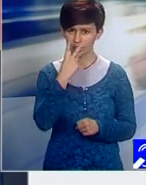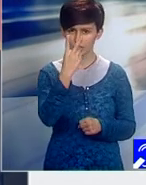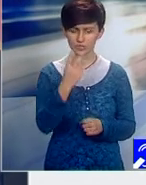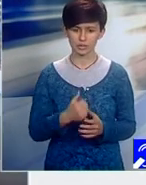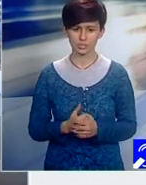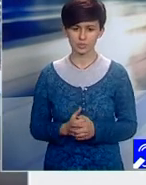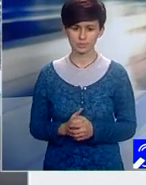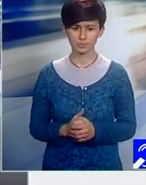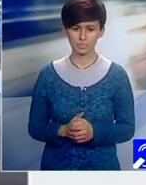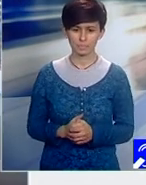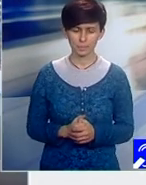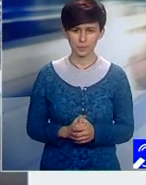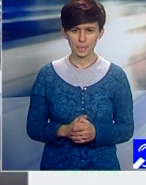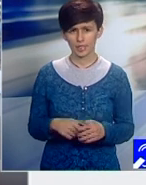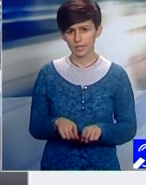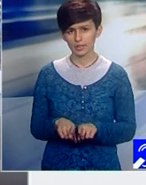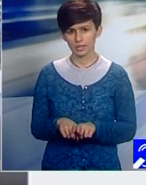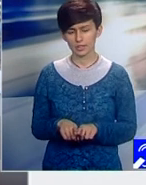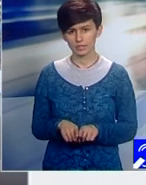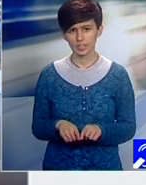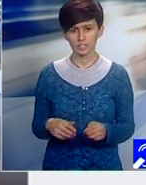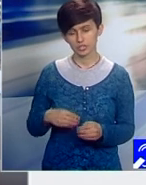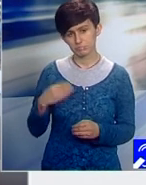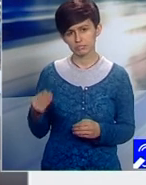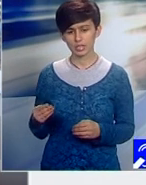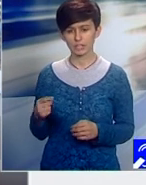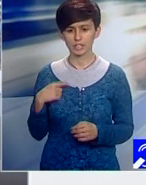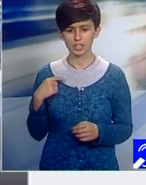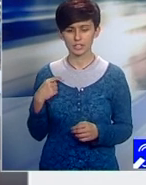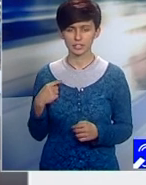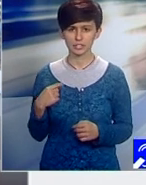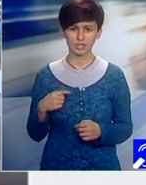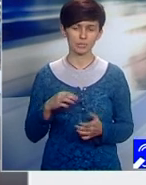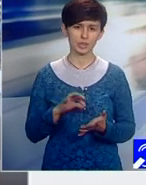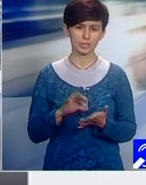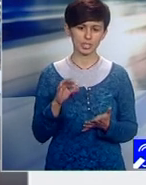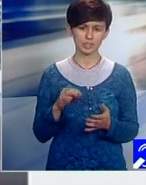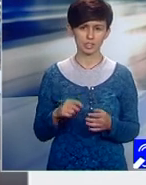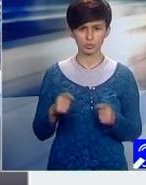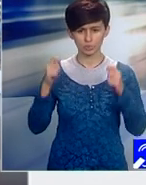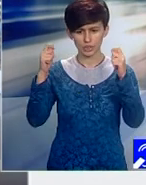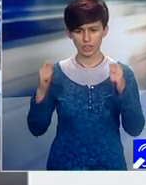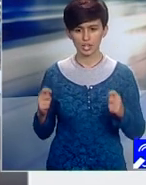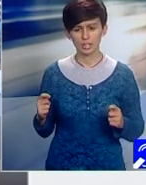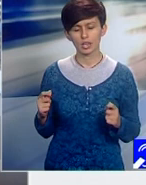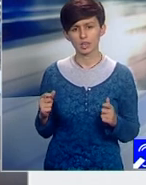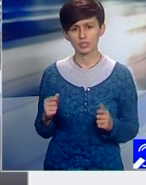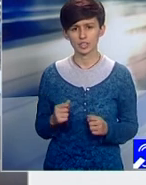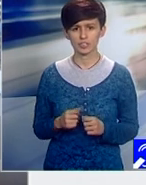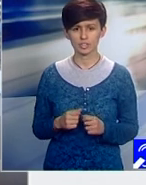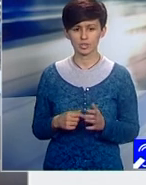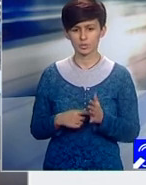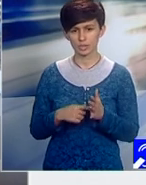puțin în pe tempat? Dar și în outdoor, adică suntem prezenți cu banere, afișe, reclame chiar pe,